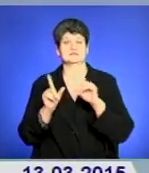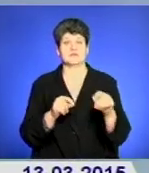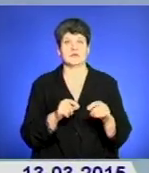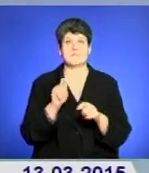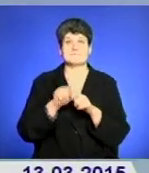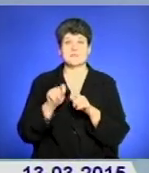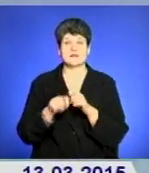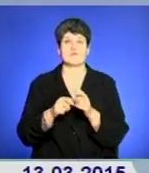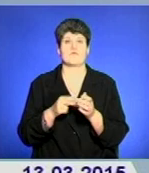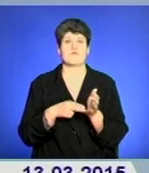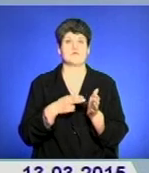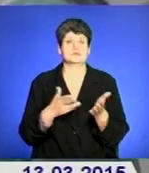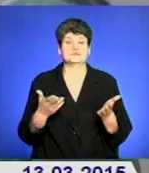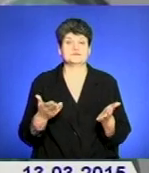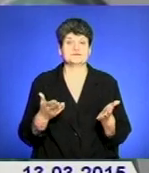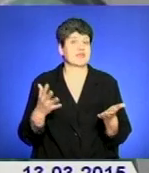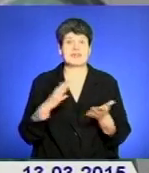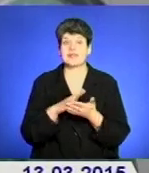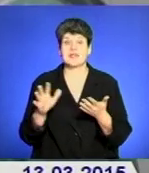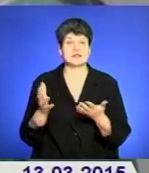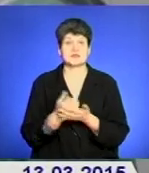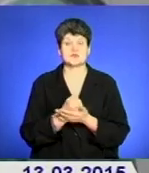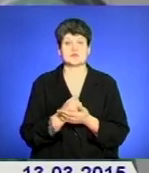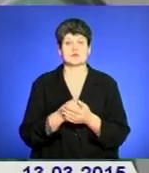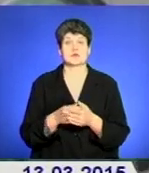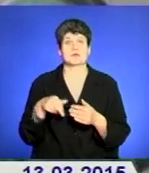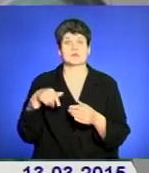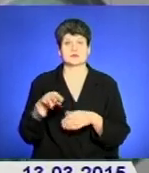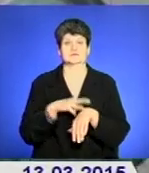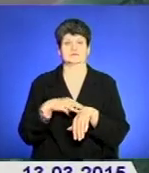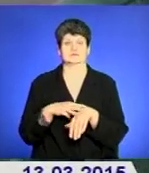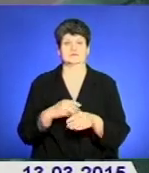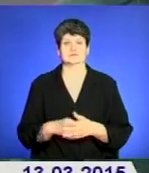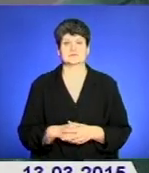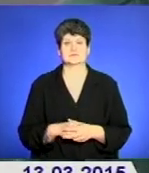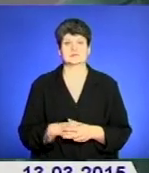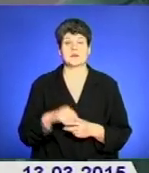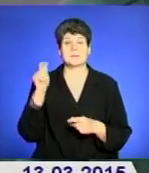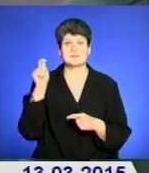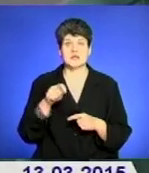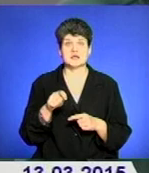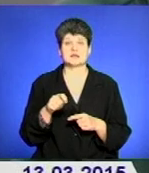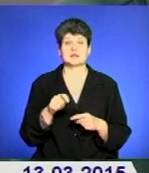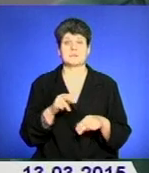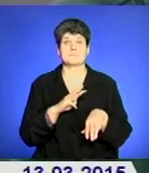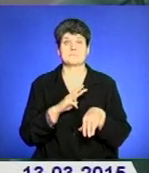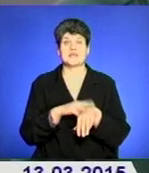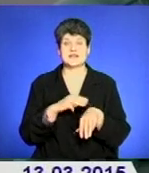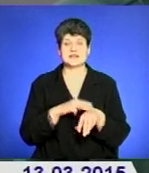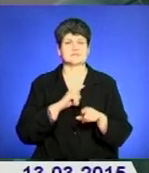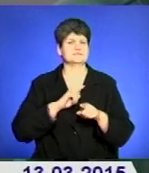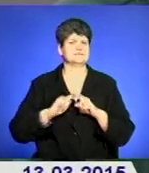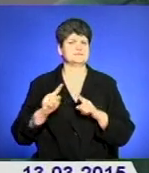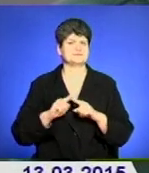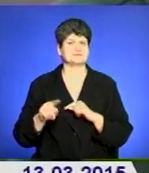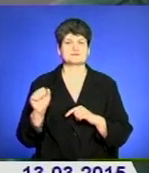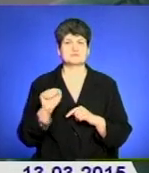залізничний вокзал обласного центру. Не знайшовши, звернувся за допомогою до правоохоронців. Приїхали оперативно працівники міліції Теребовлянського